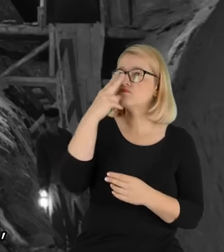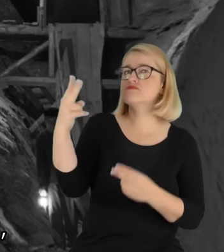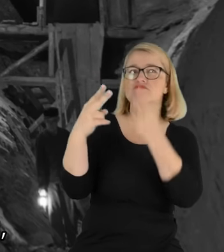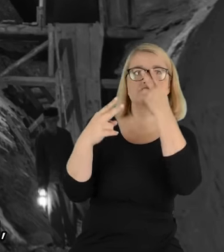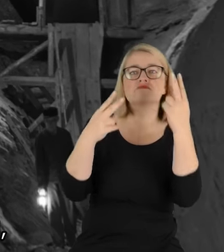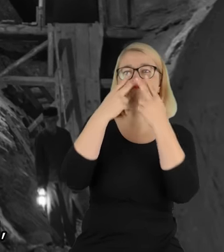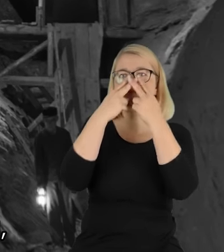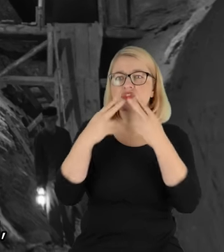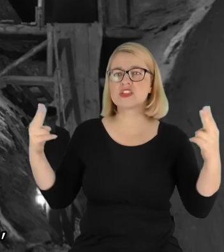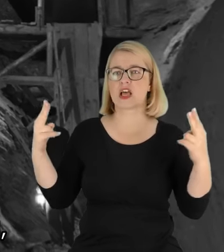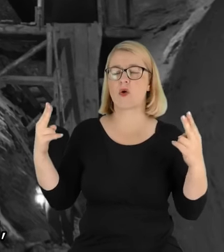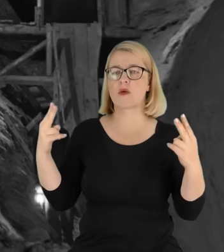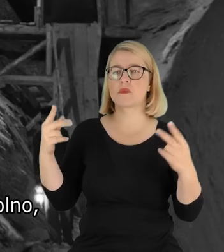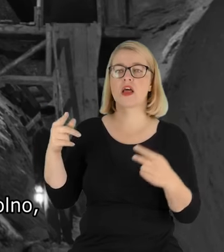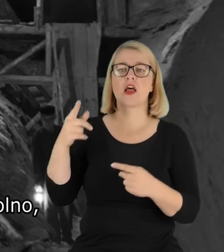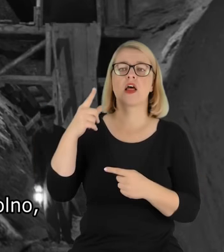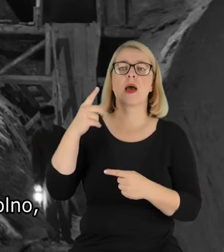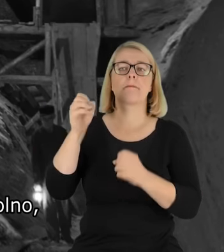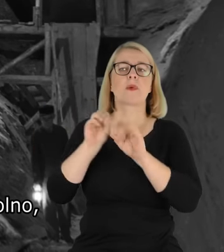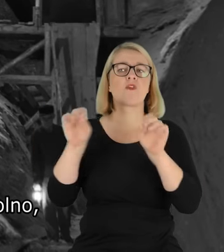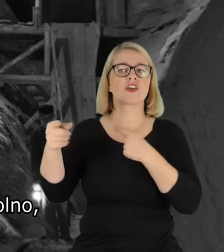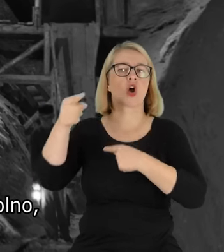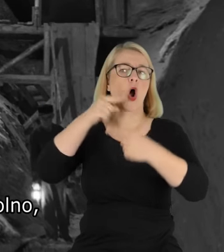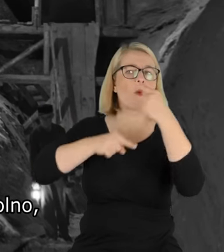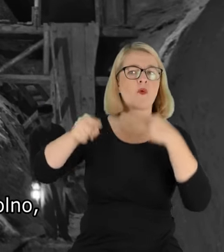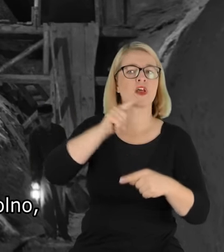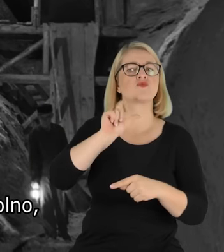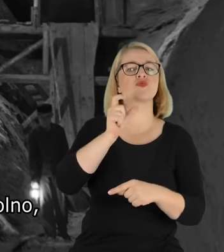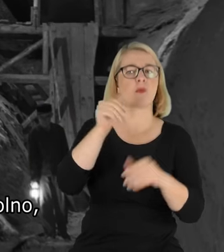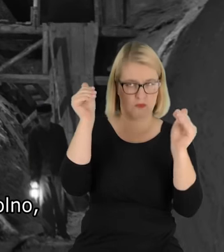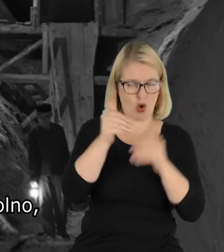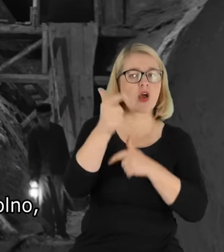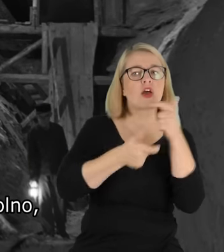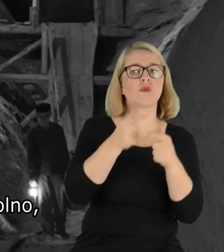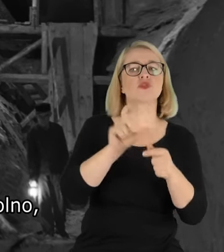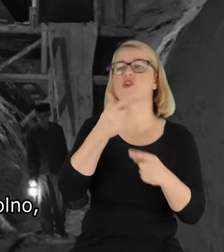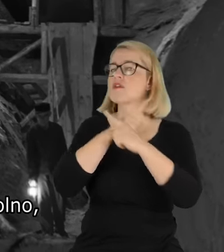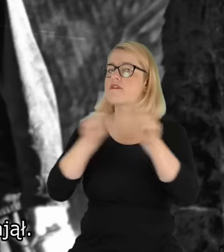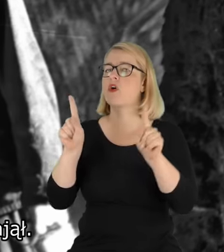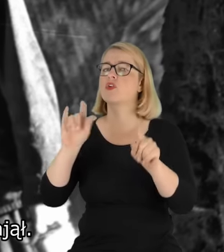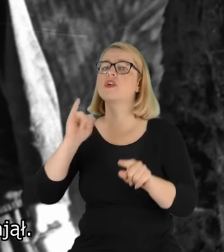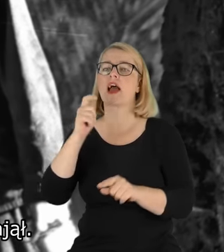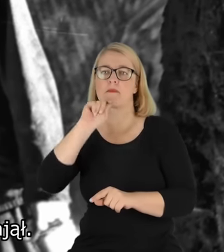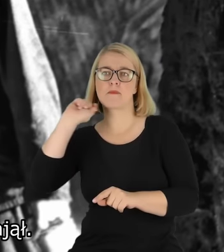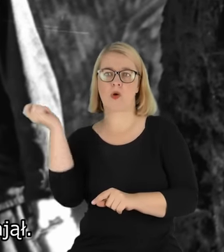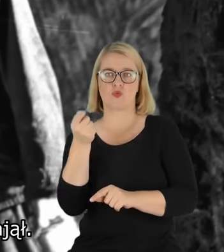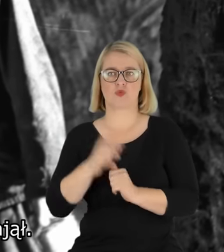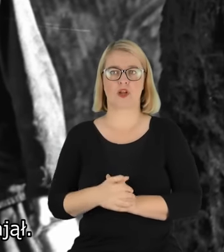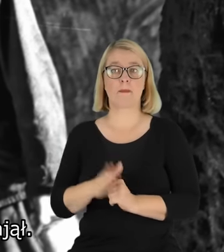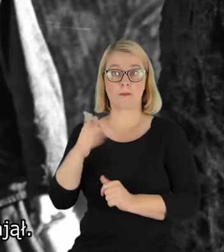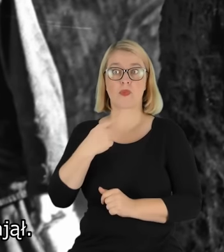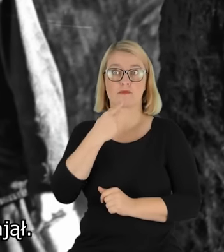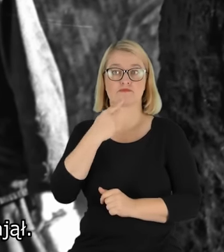największe zagadki tej kopalni, mianowicie, co wolno, czego nie wolno, jak należało podróżować. Potem przydzielił mi